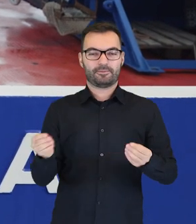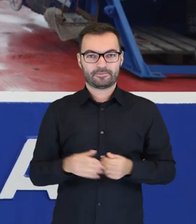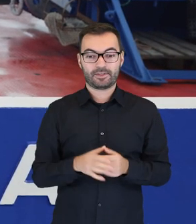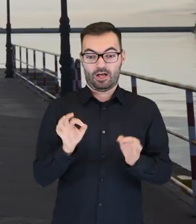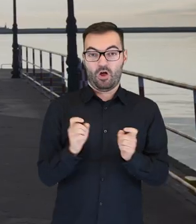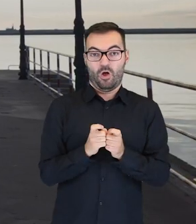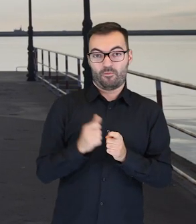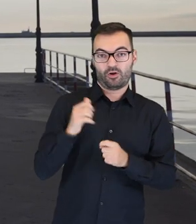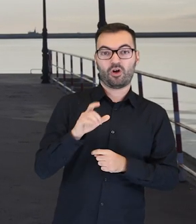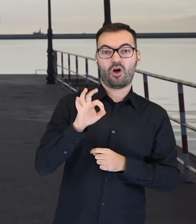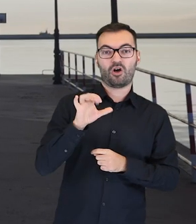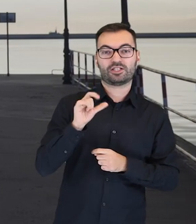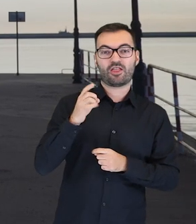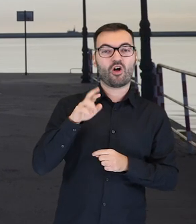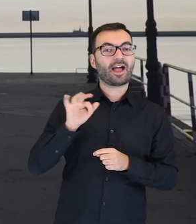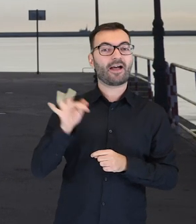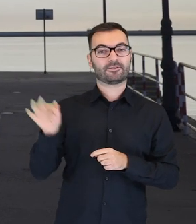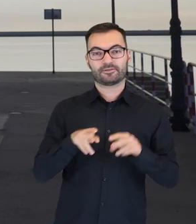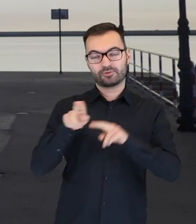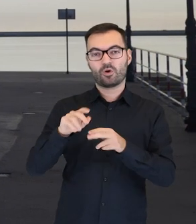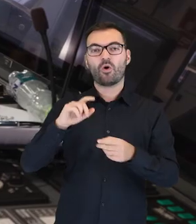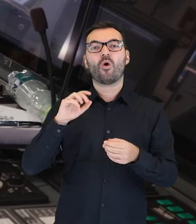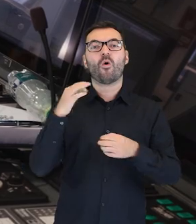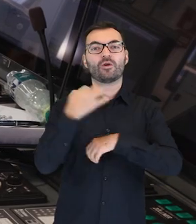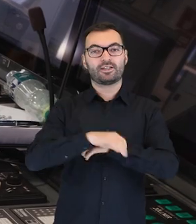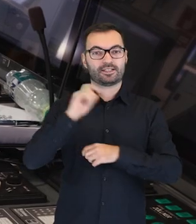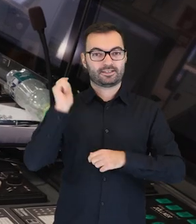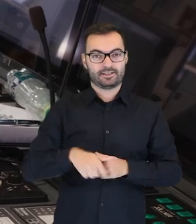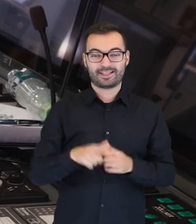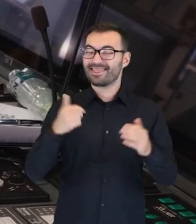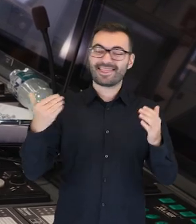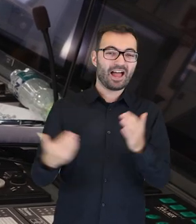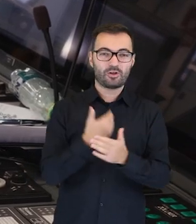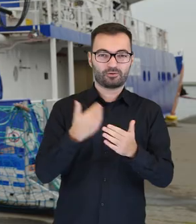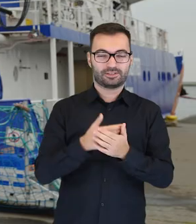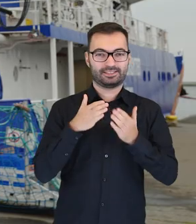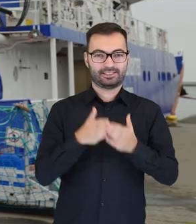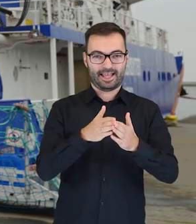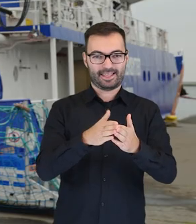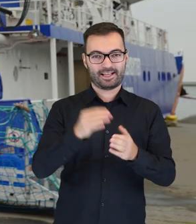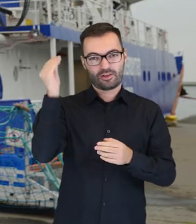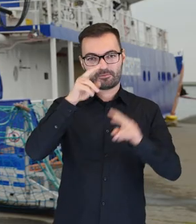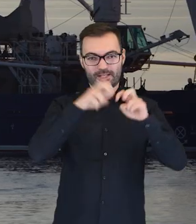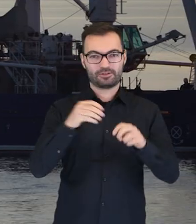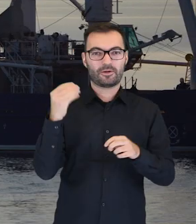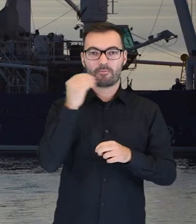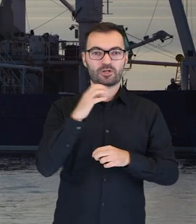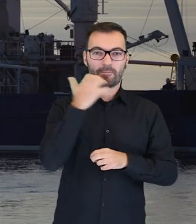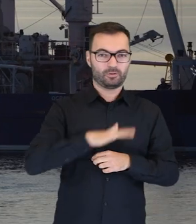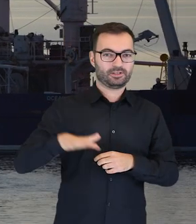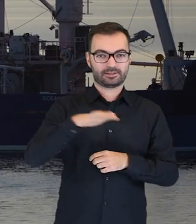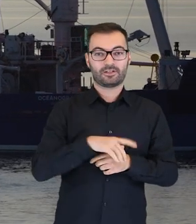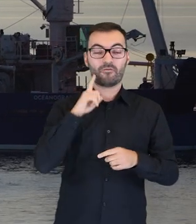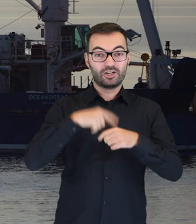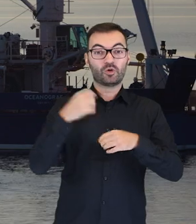się obok oceanografa należącego do Uniwersytetu Gdańskiego. Jest to najnowocześniejszy statek naukowo-badawczy w rejonie Morza Bałtyckiego. To na nim